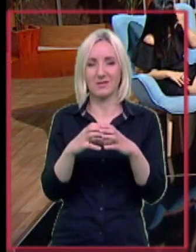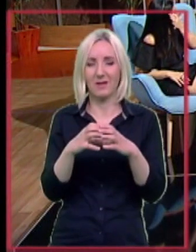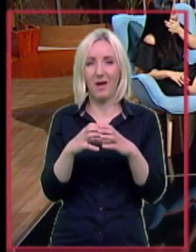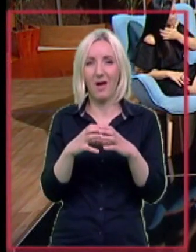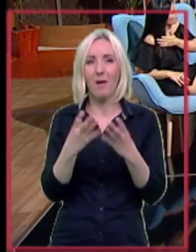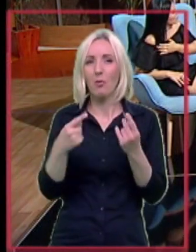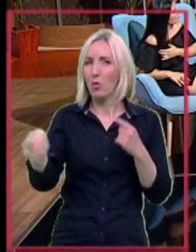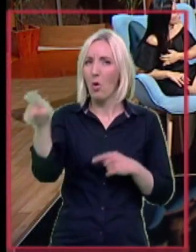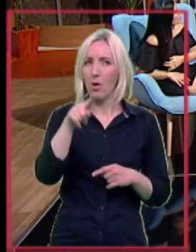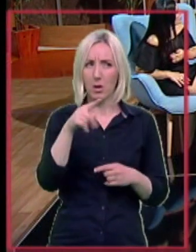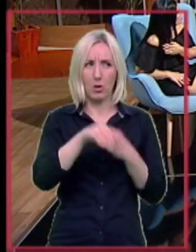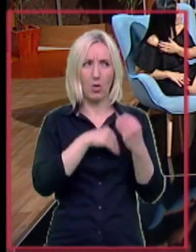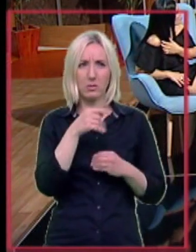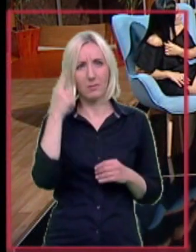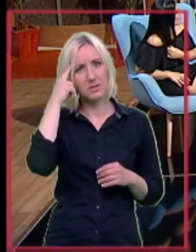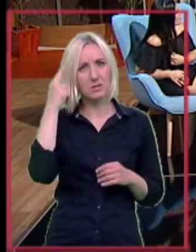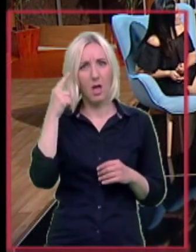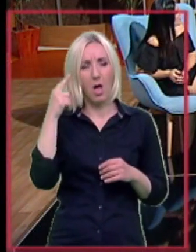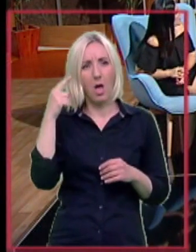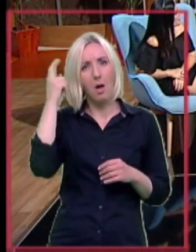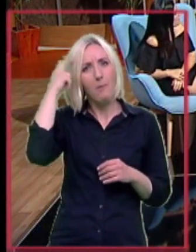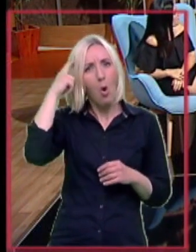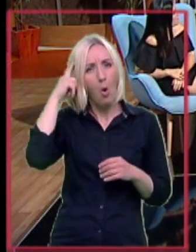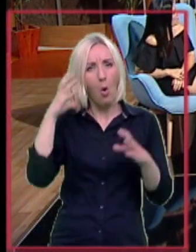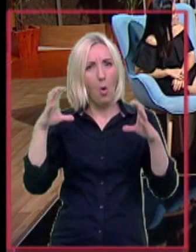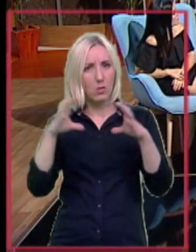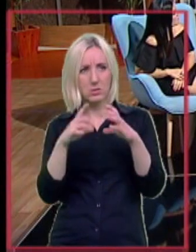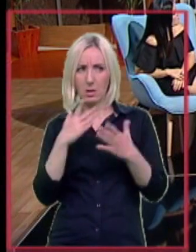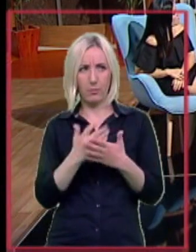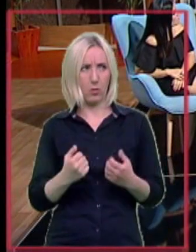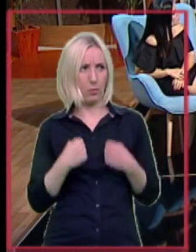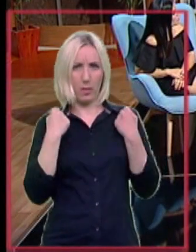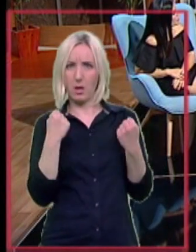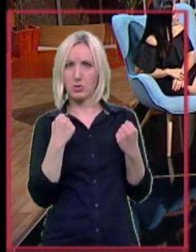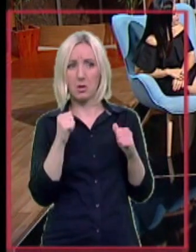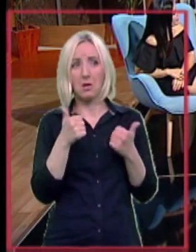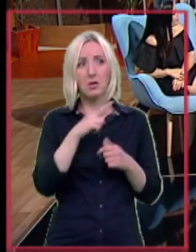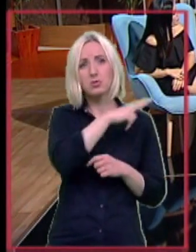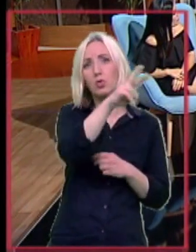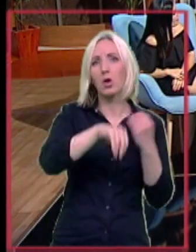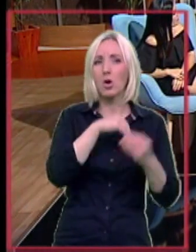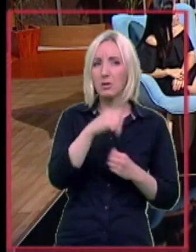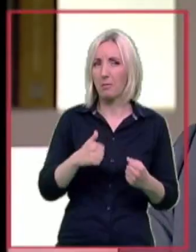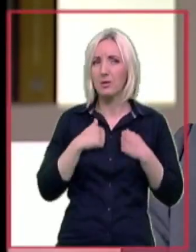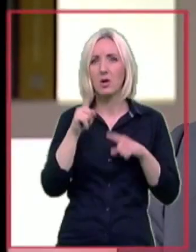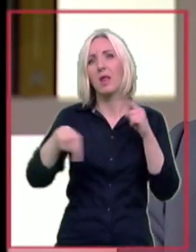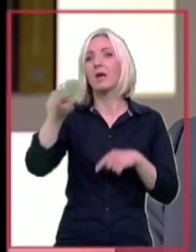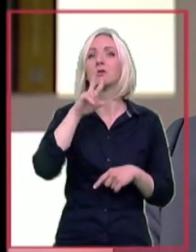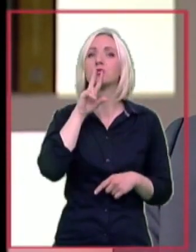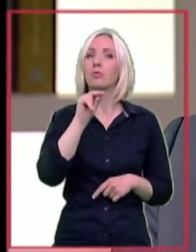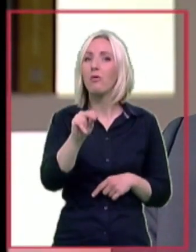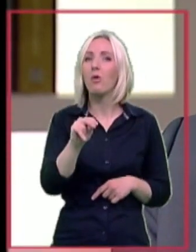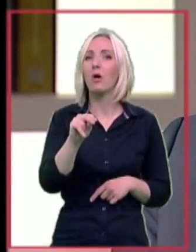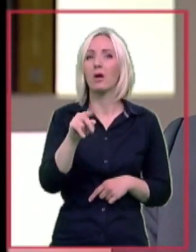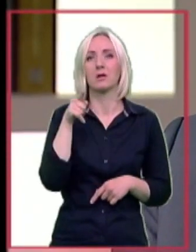mnogi su, roditelji mislili da bili u zabludi, uplašeni i da li su ih drugi plašili. Neki su pričali da se to